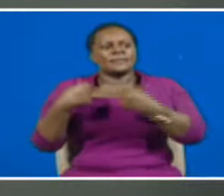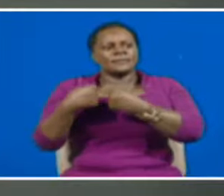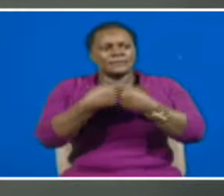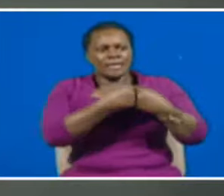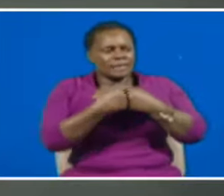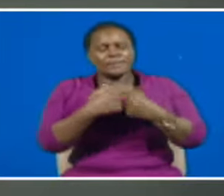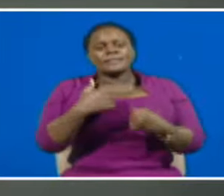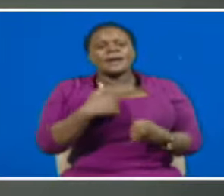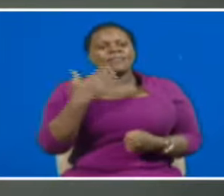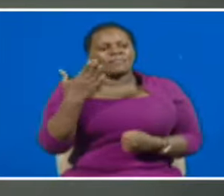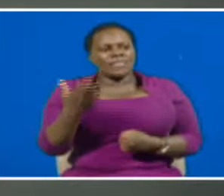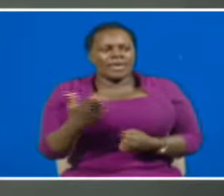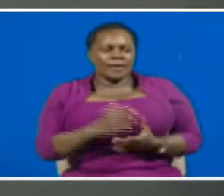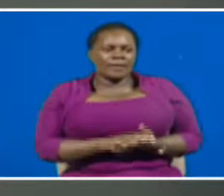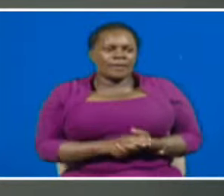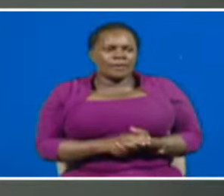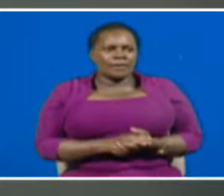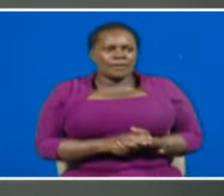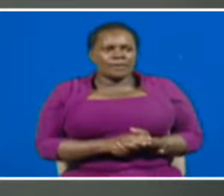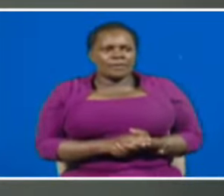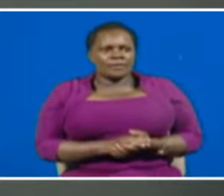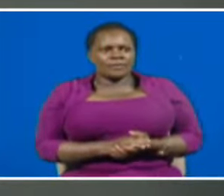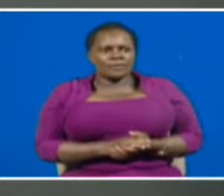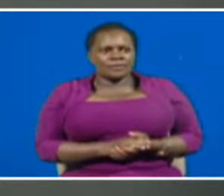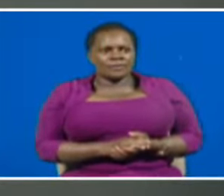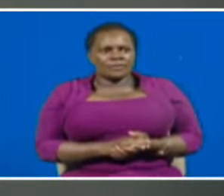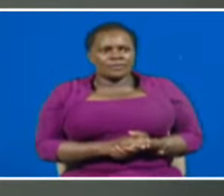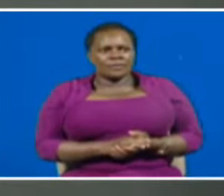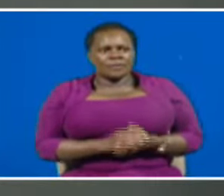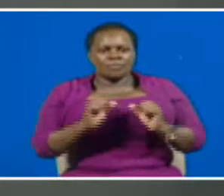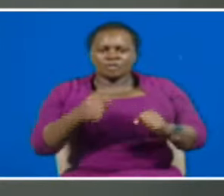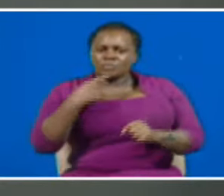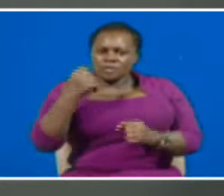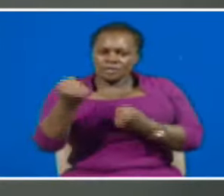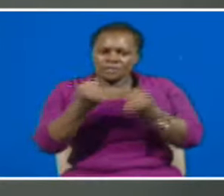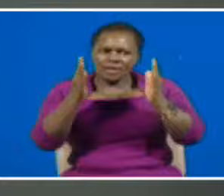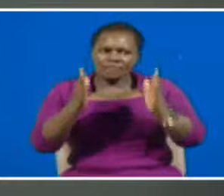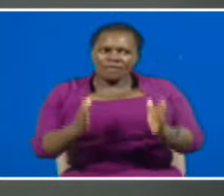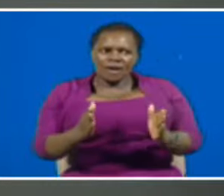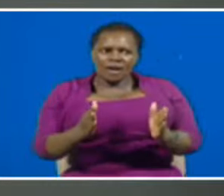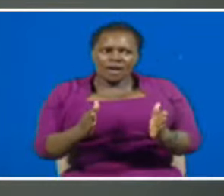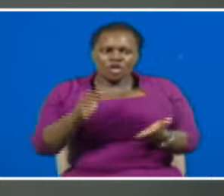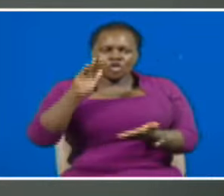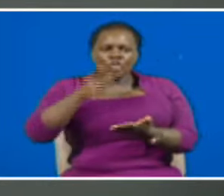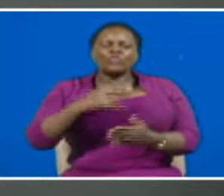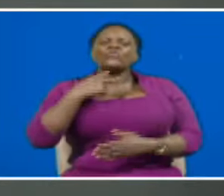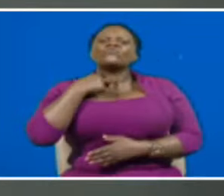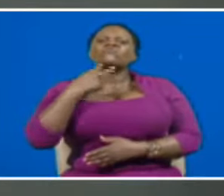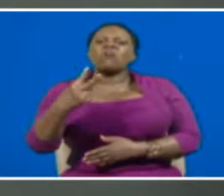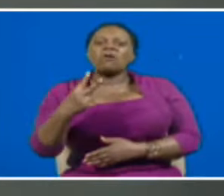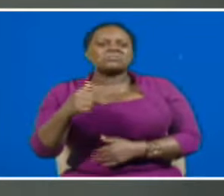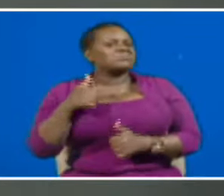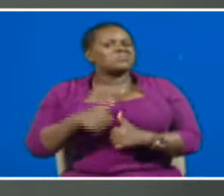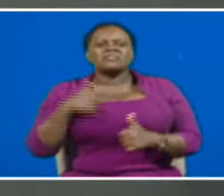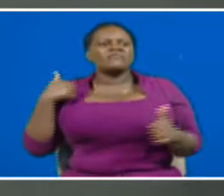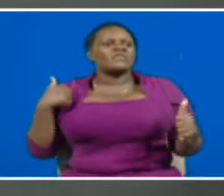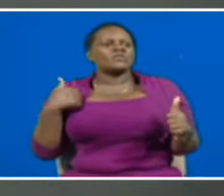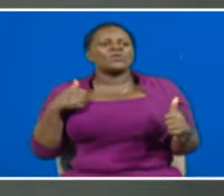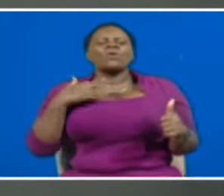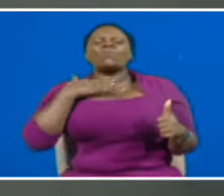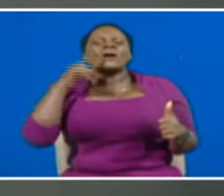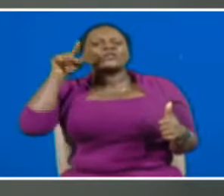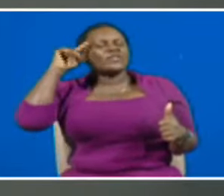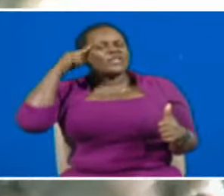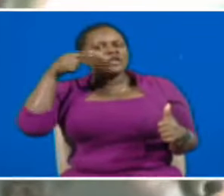ziko, nazo ziko, kwa sababu moja, unazambia, unazambia ndreva wa mazatu wa punguze volume, hataki. Anapikiri unakuja kuuza